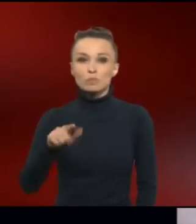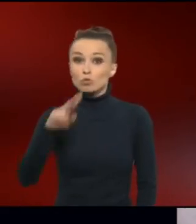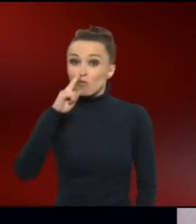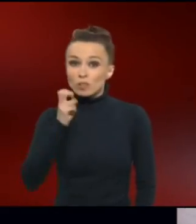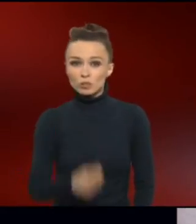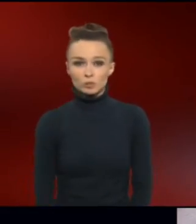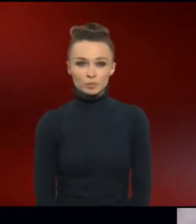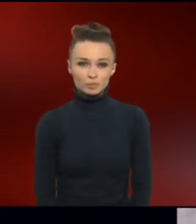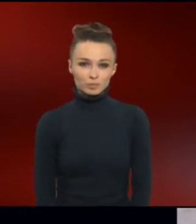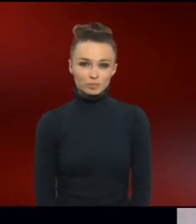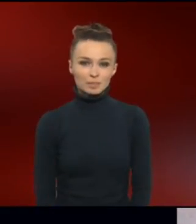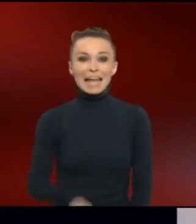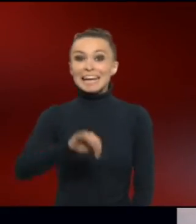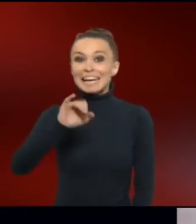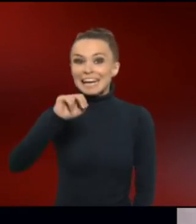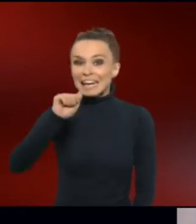Nina.